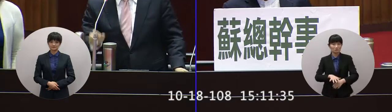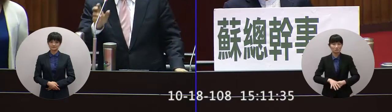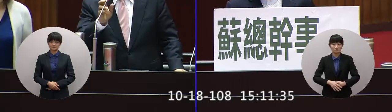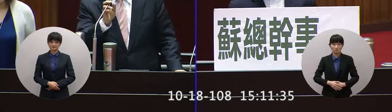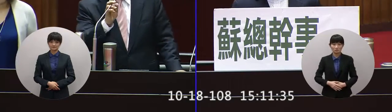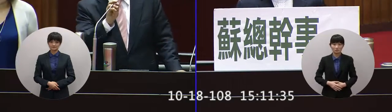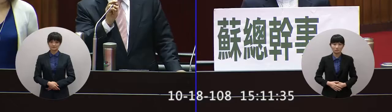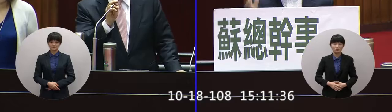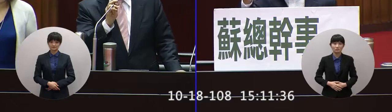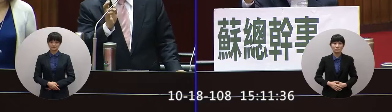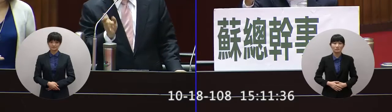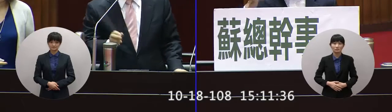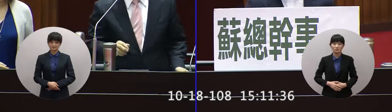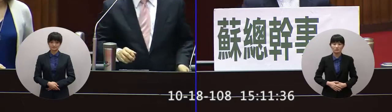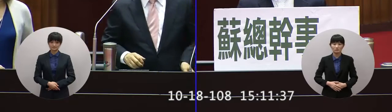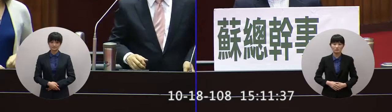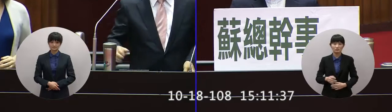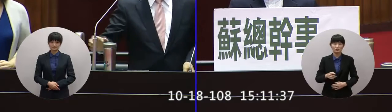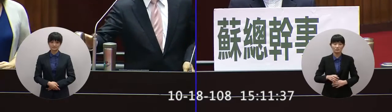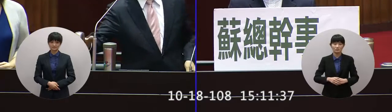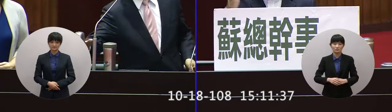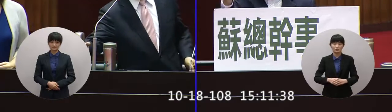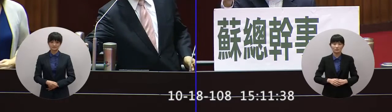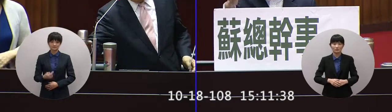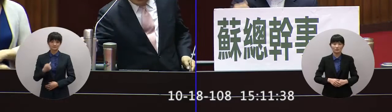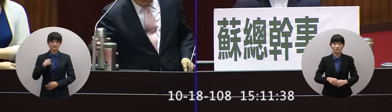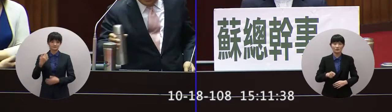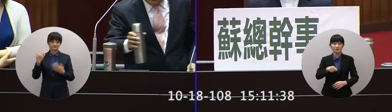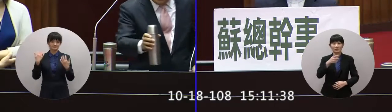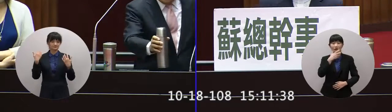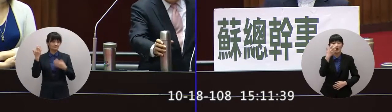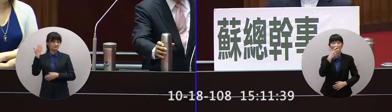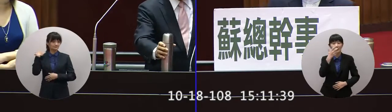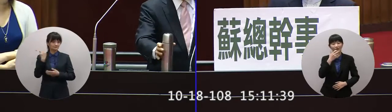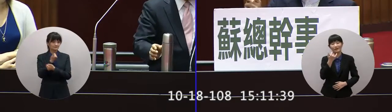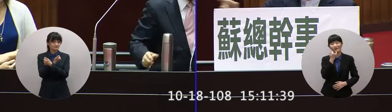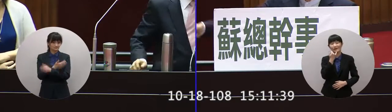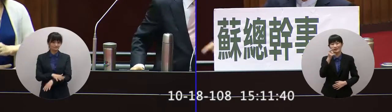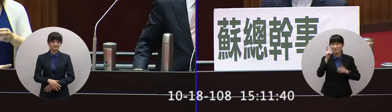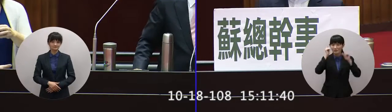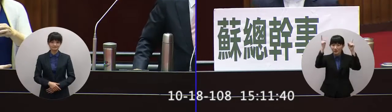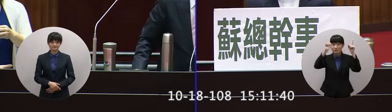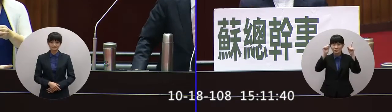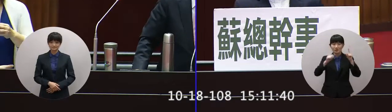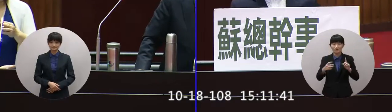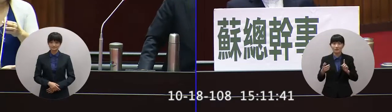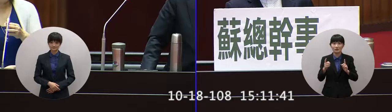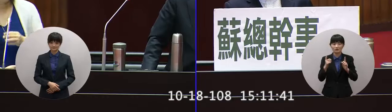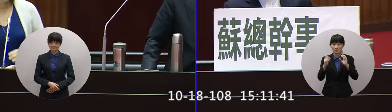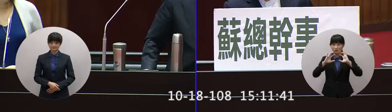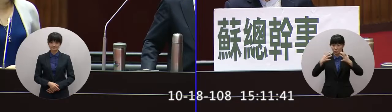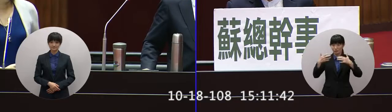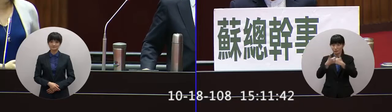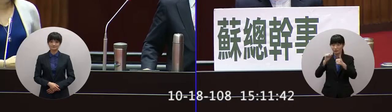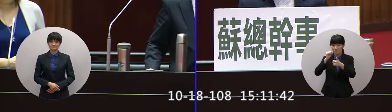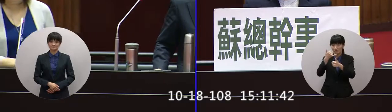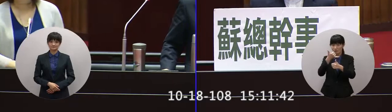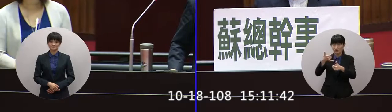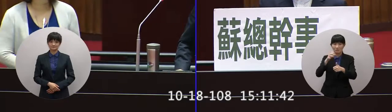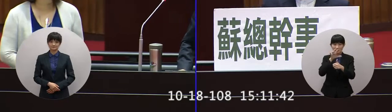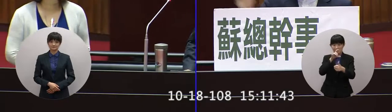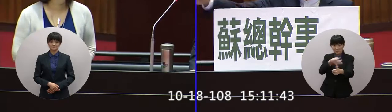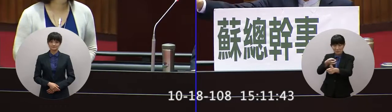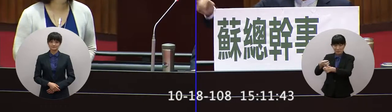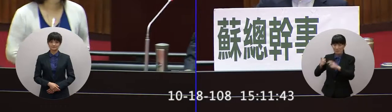你當不要當過你要悄悄地丟啦我也當不要發脾氣啦你不能對國議員罵國議員啦對不對